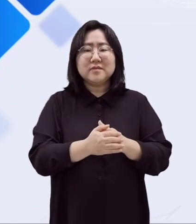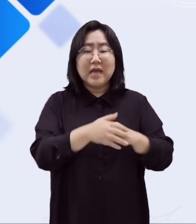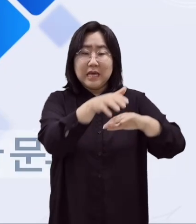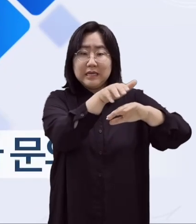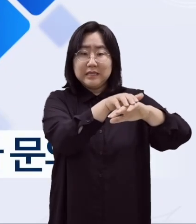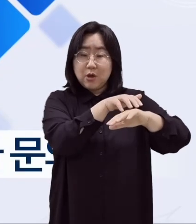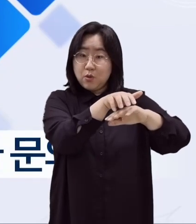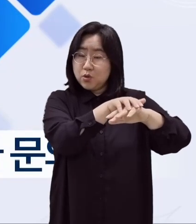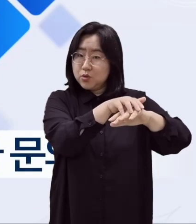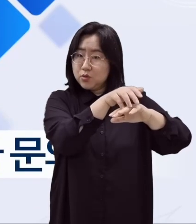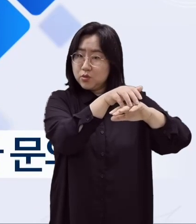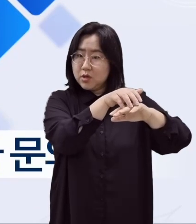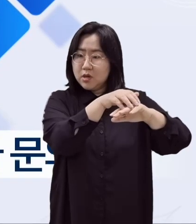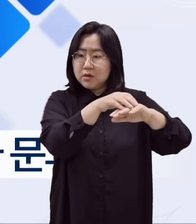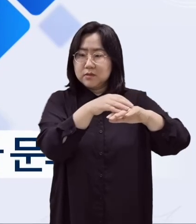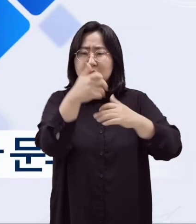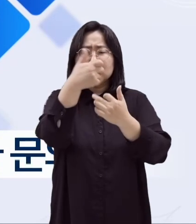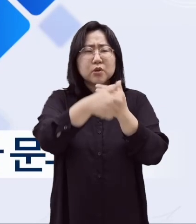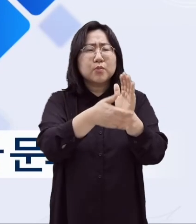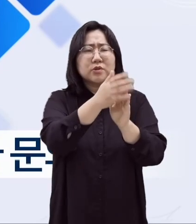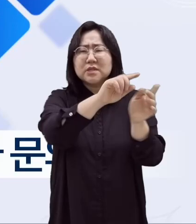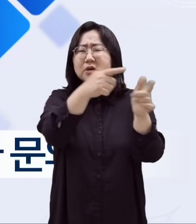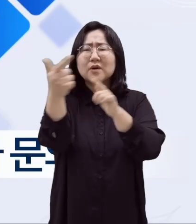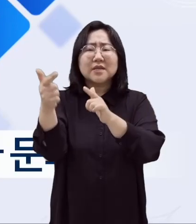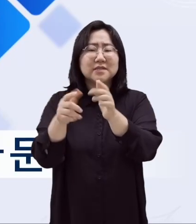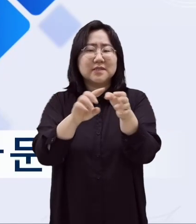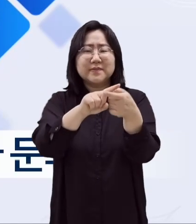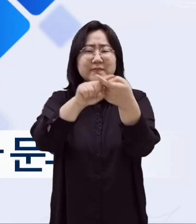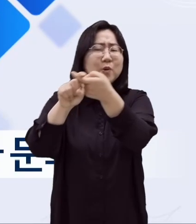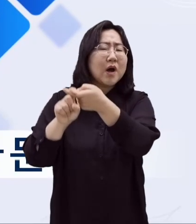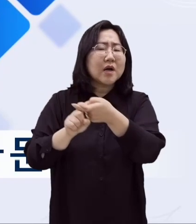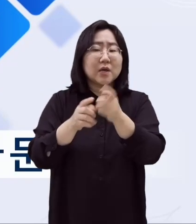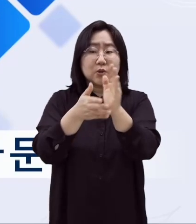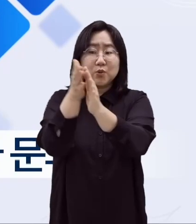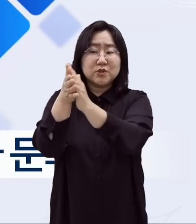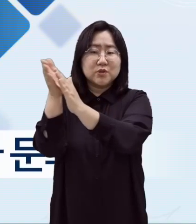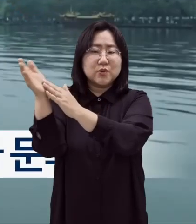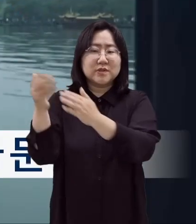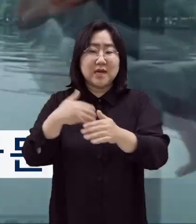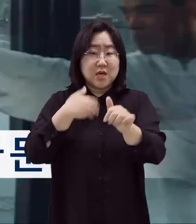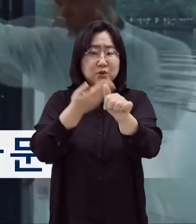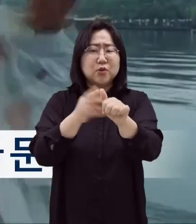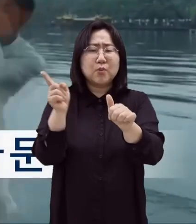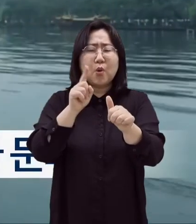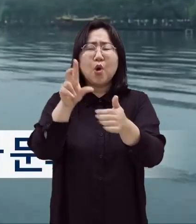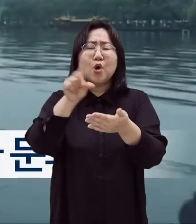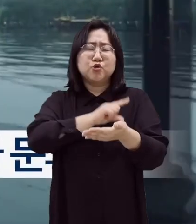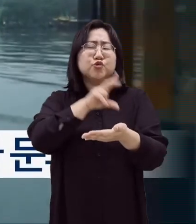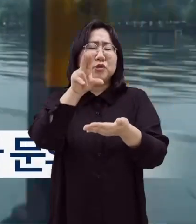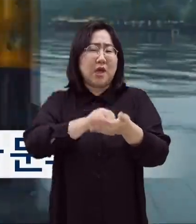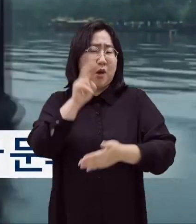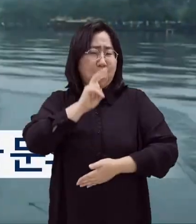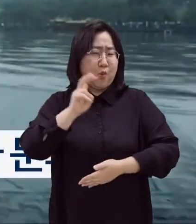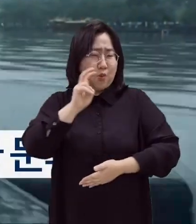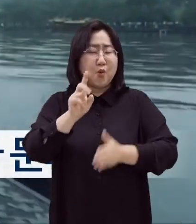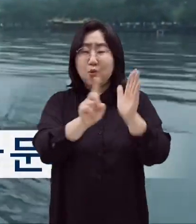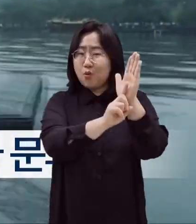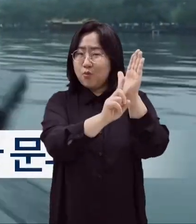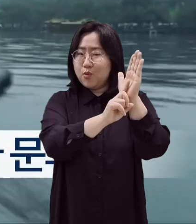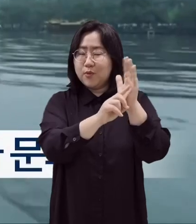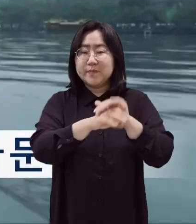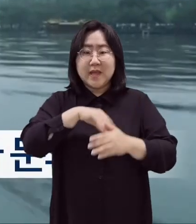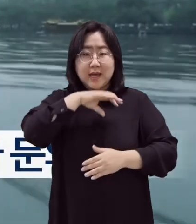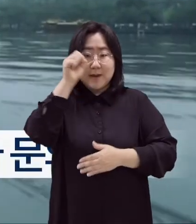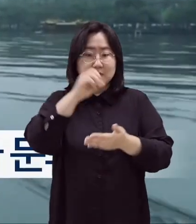조직 위에서 서귀포시 등 국제 교류 도시를 대상으로 주제곡 공모에 나섰습니다. 당선작